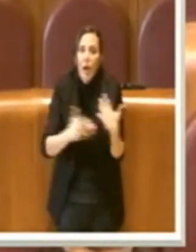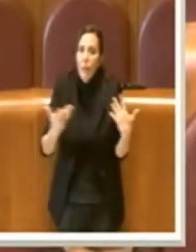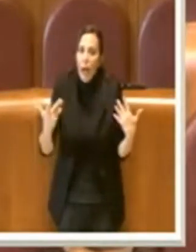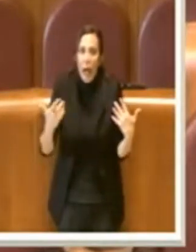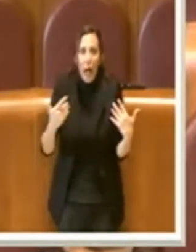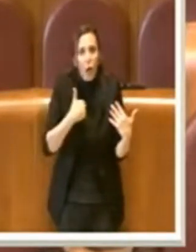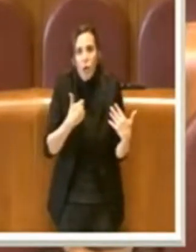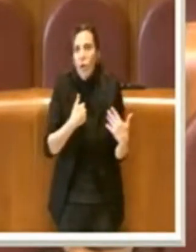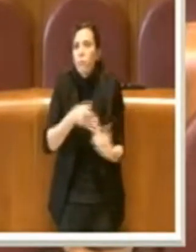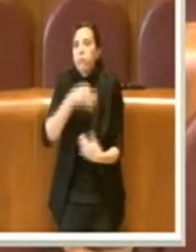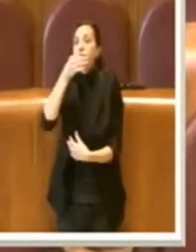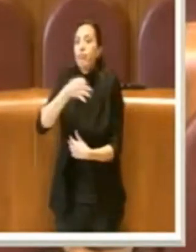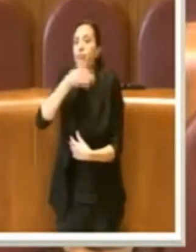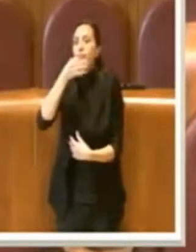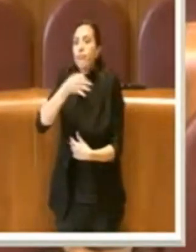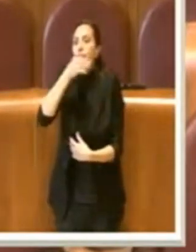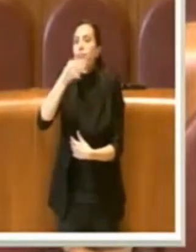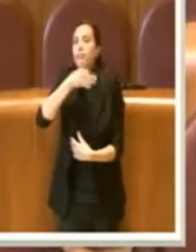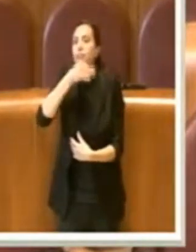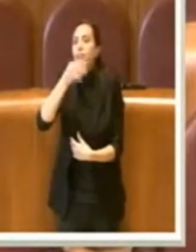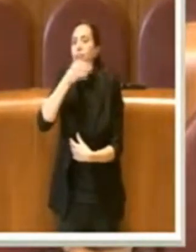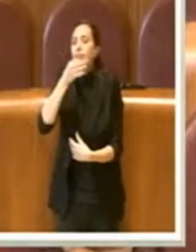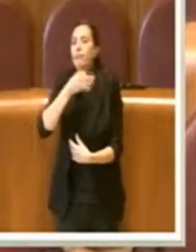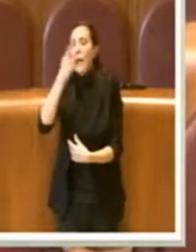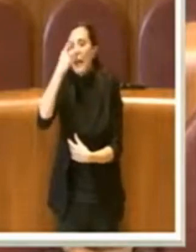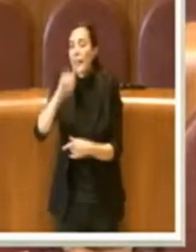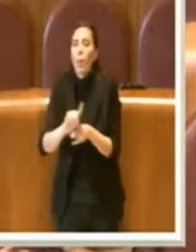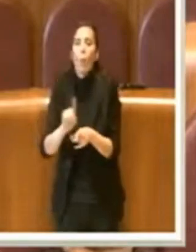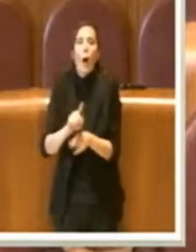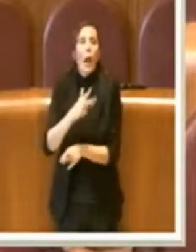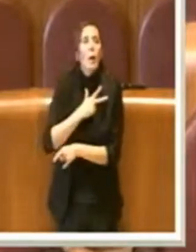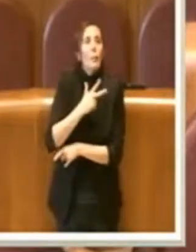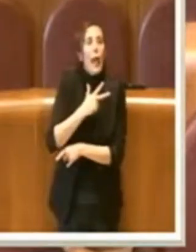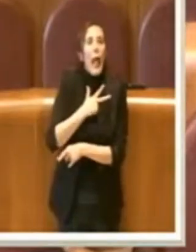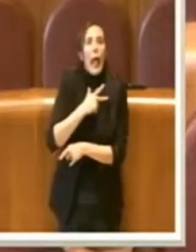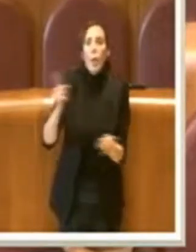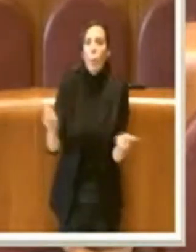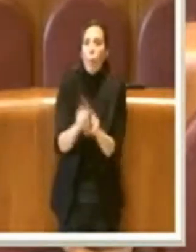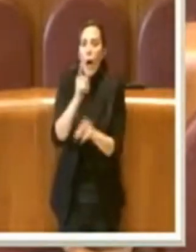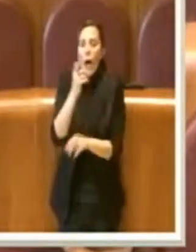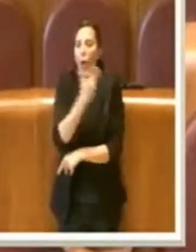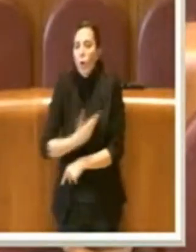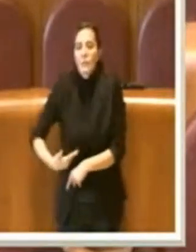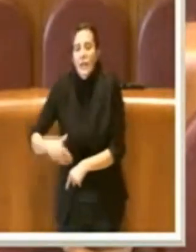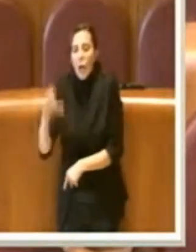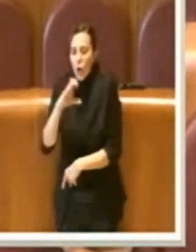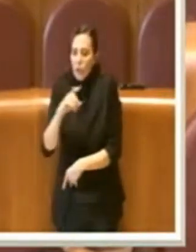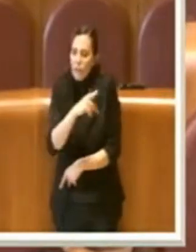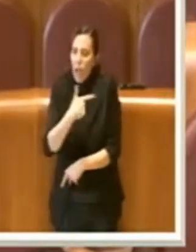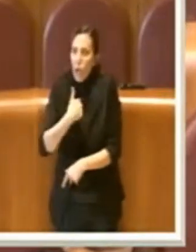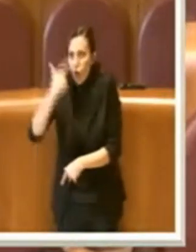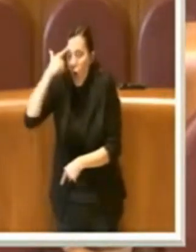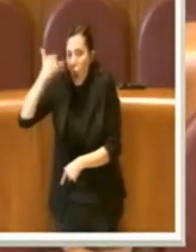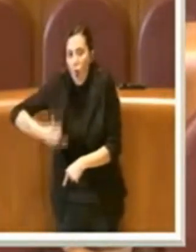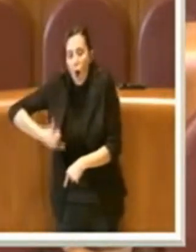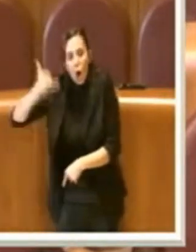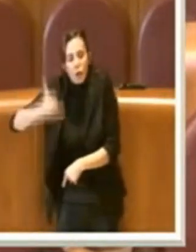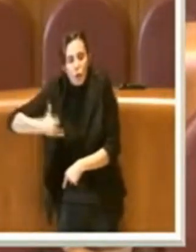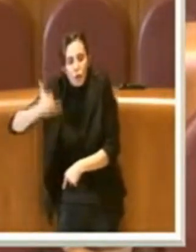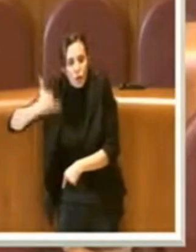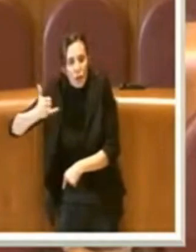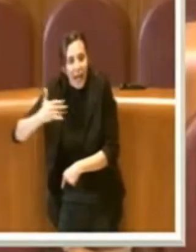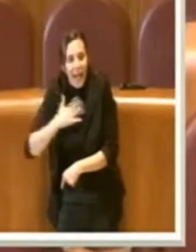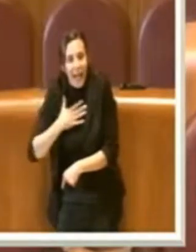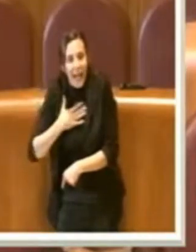'oratorio del consigliere Corsetti, perdonatemi, però ho la logica, dalla parte mia, ho